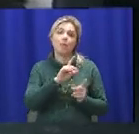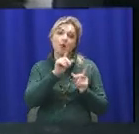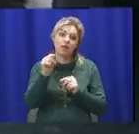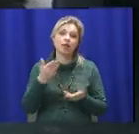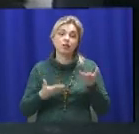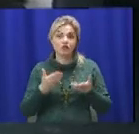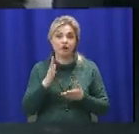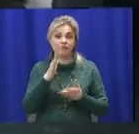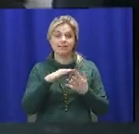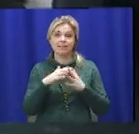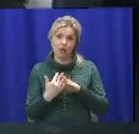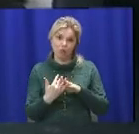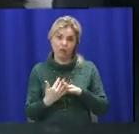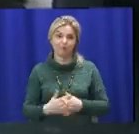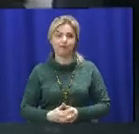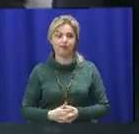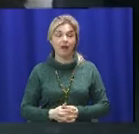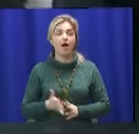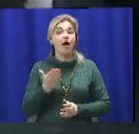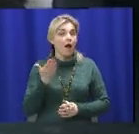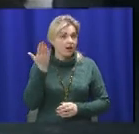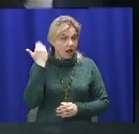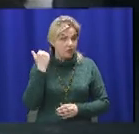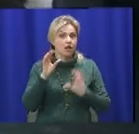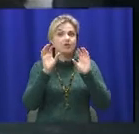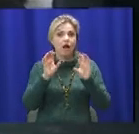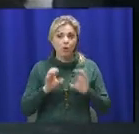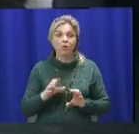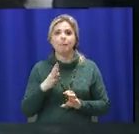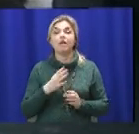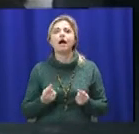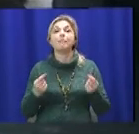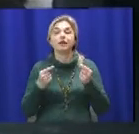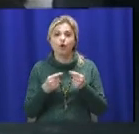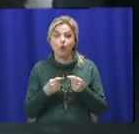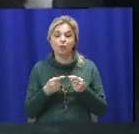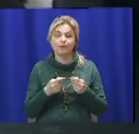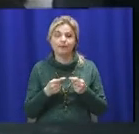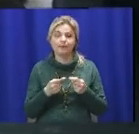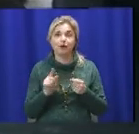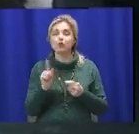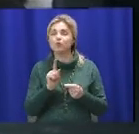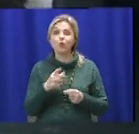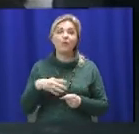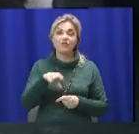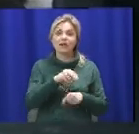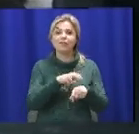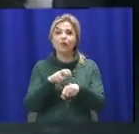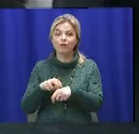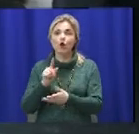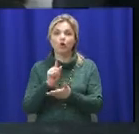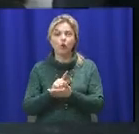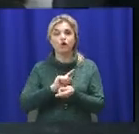А давайте вам ще скажем. Раньше було законодательно определено, що все доктора должны